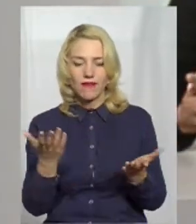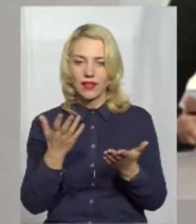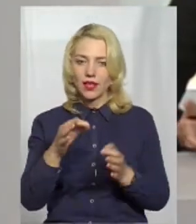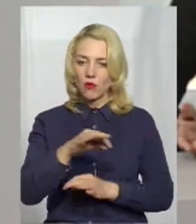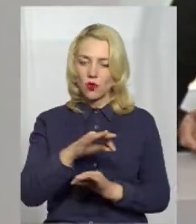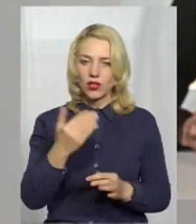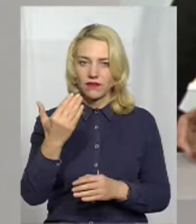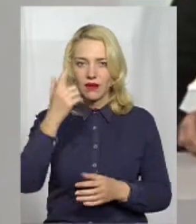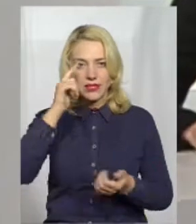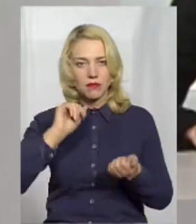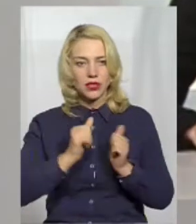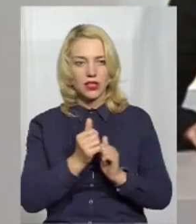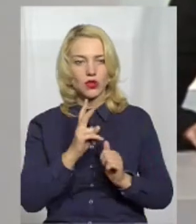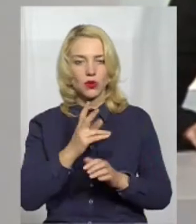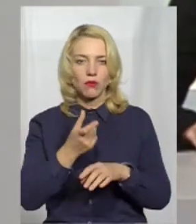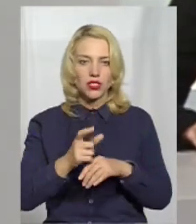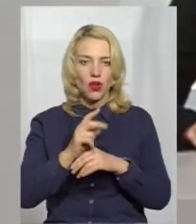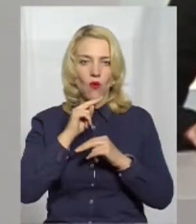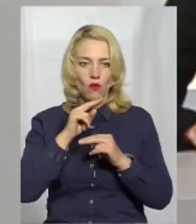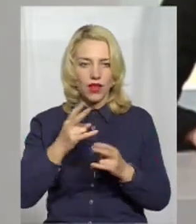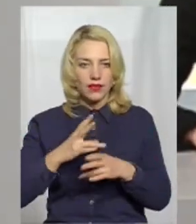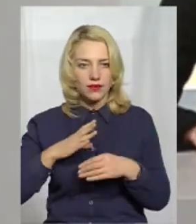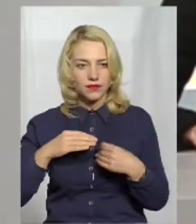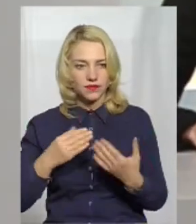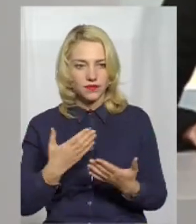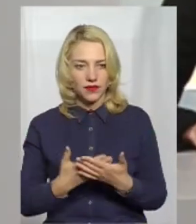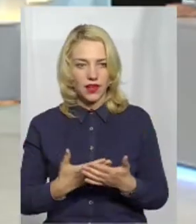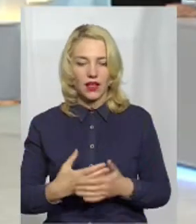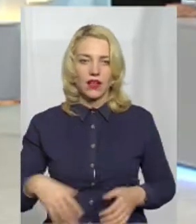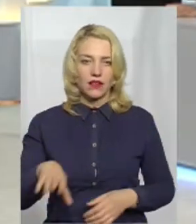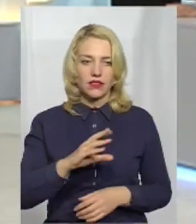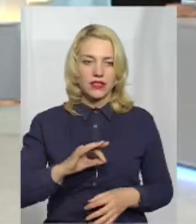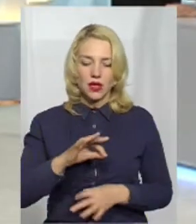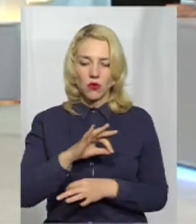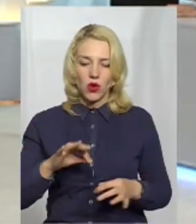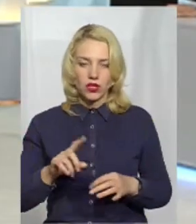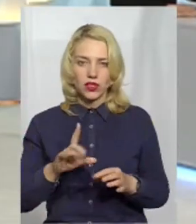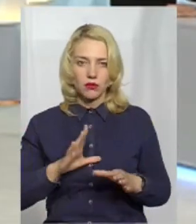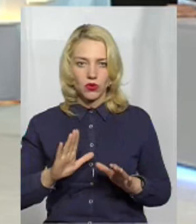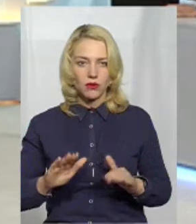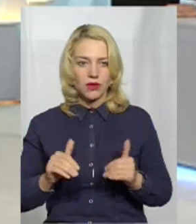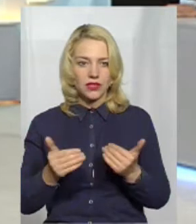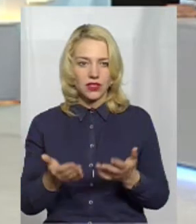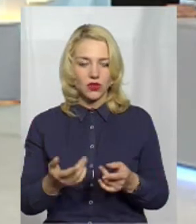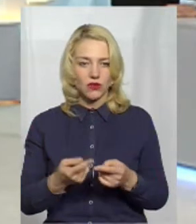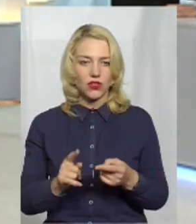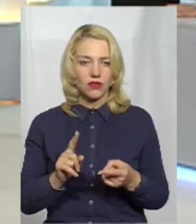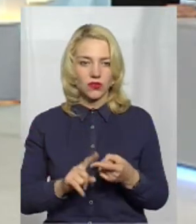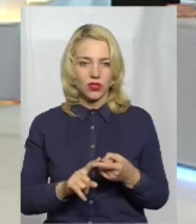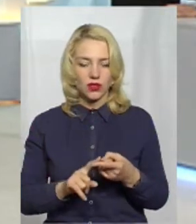вартий був уваги найбільше. Ну, всі проєкти, які були презентовані, вони були варті уваги.